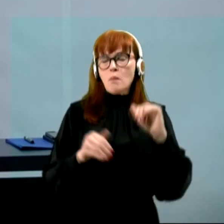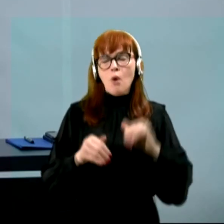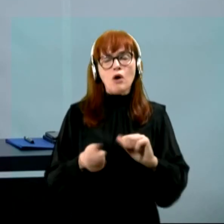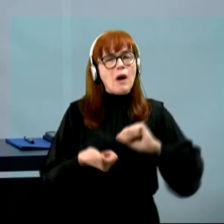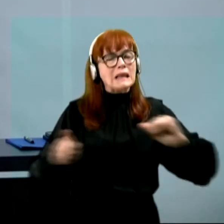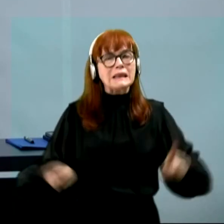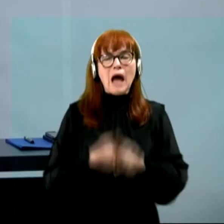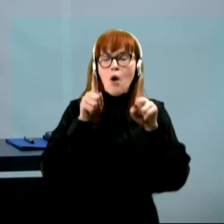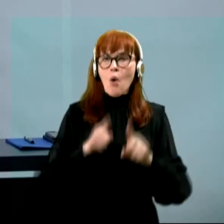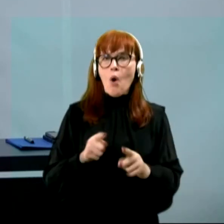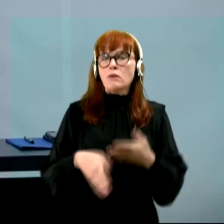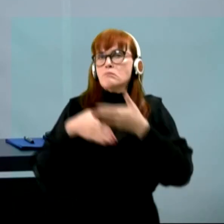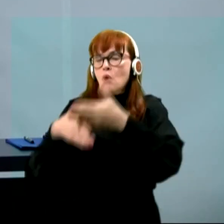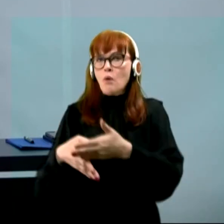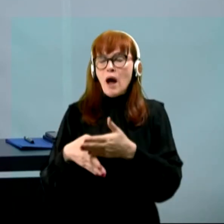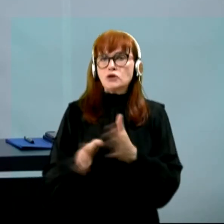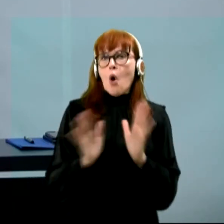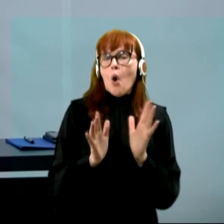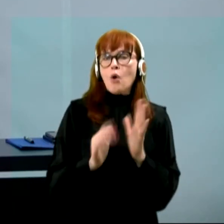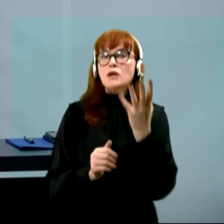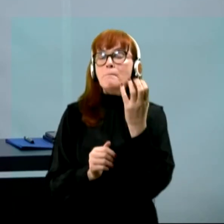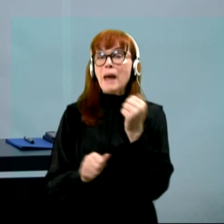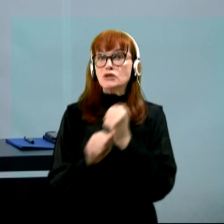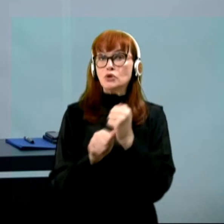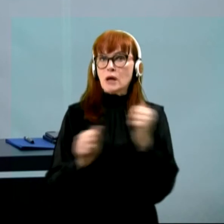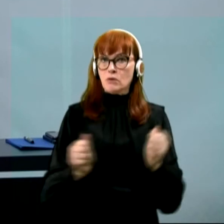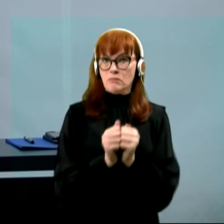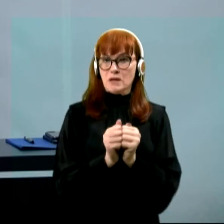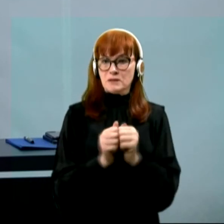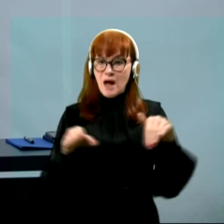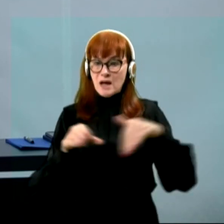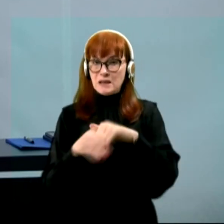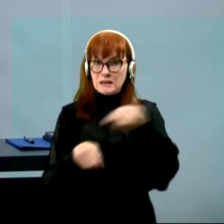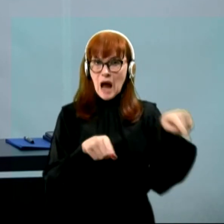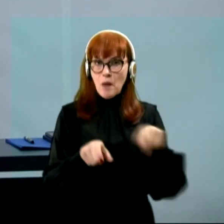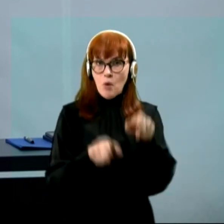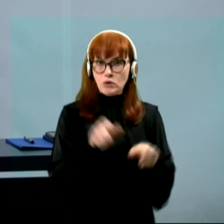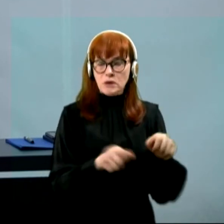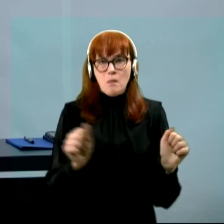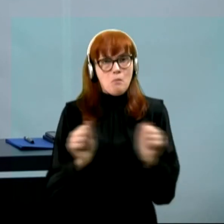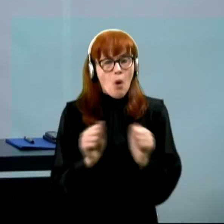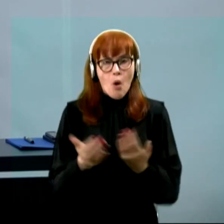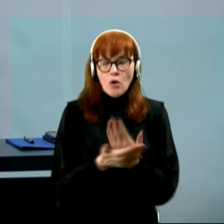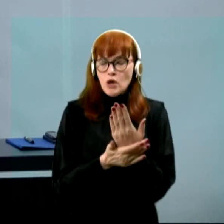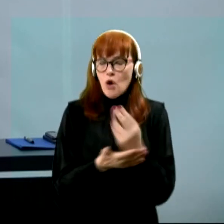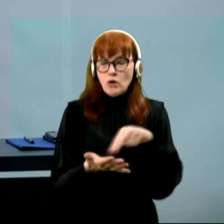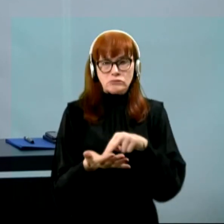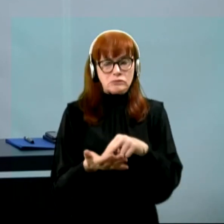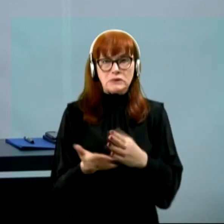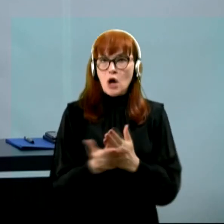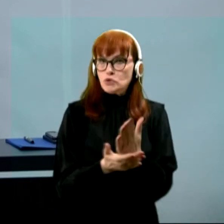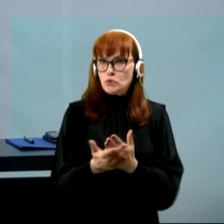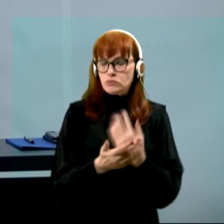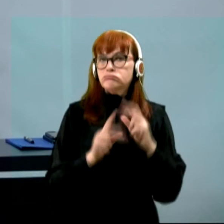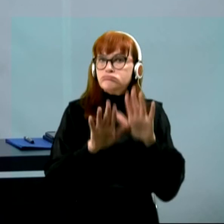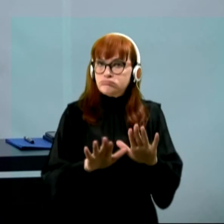saj ogroženih 500 delovnih mest. Za poslene, ki se bojijo za službe, najpomirim, da